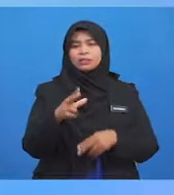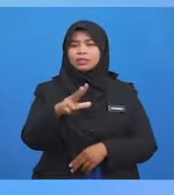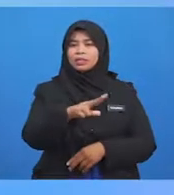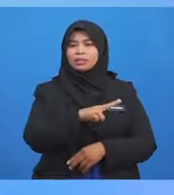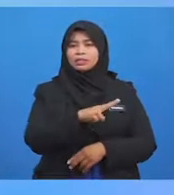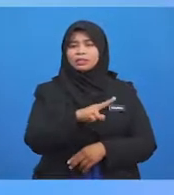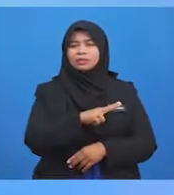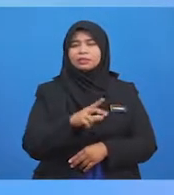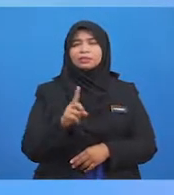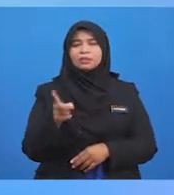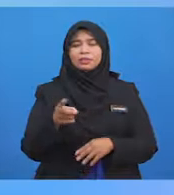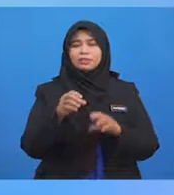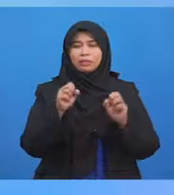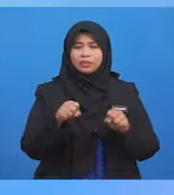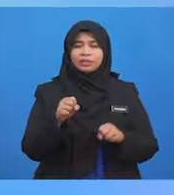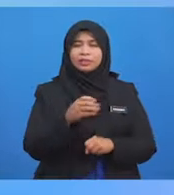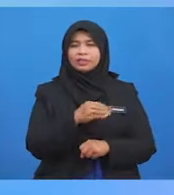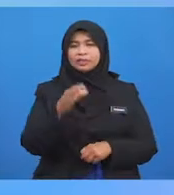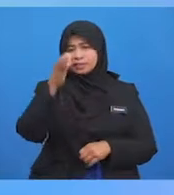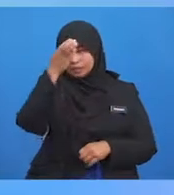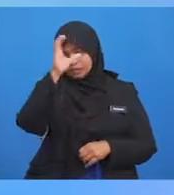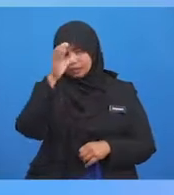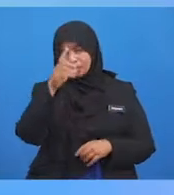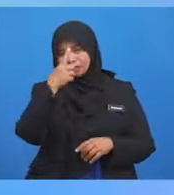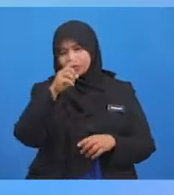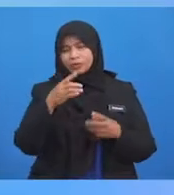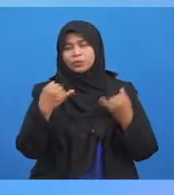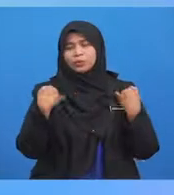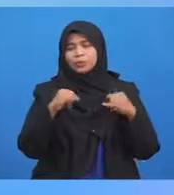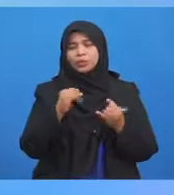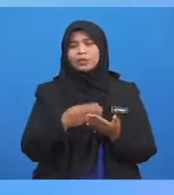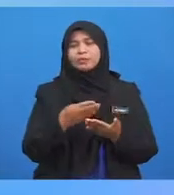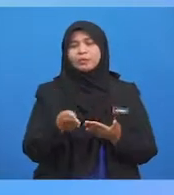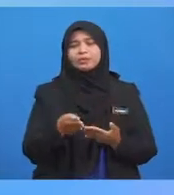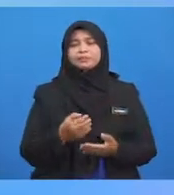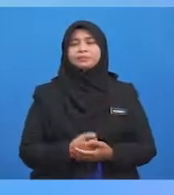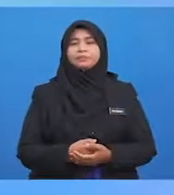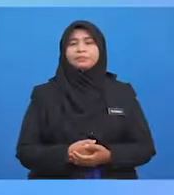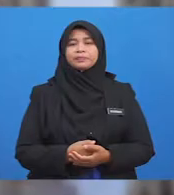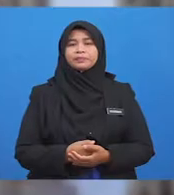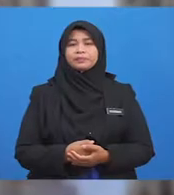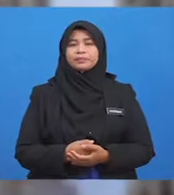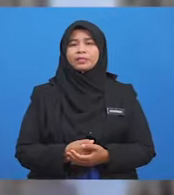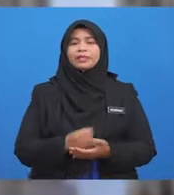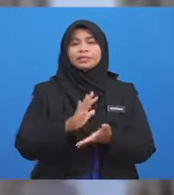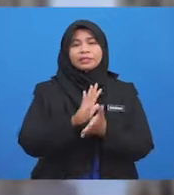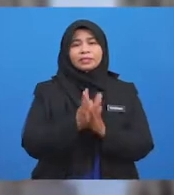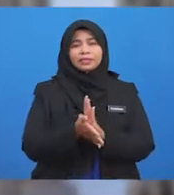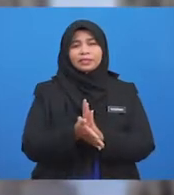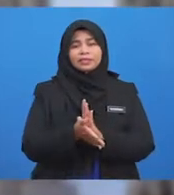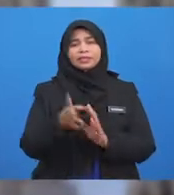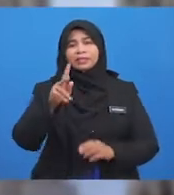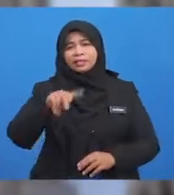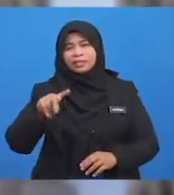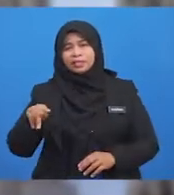Dia boleh dan cerdik dalam jual beli Dan dia tahu nilai duit tersebut Jadi Kanak